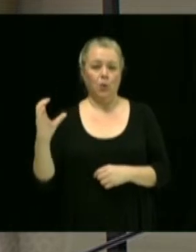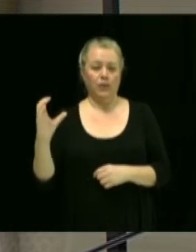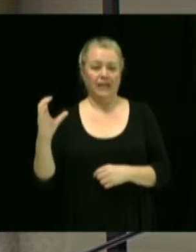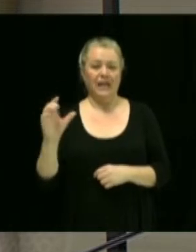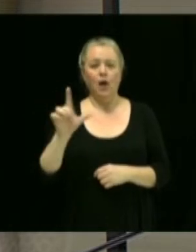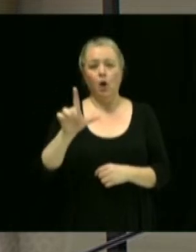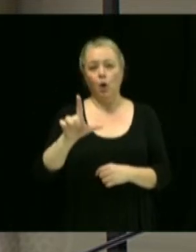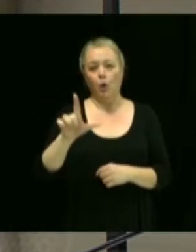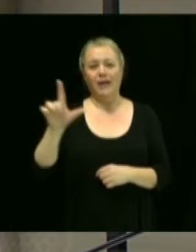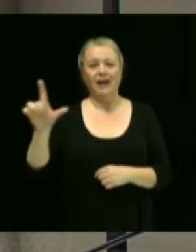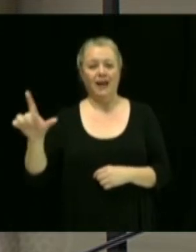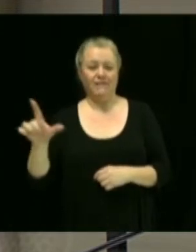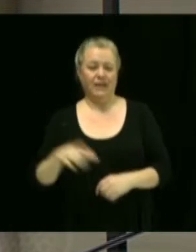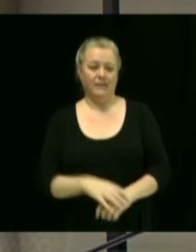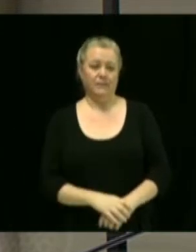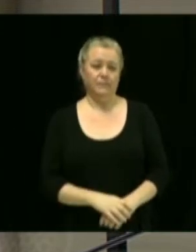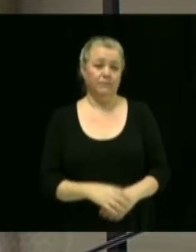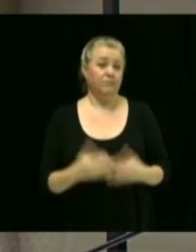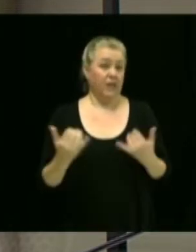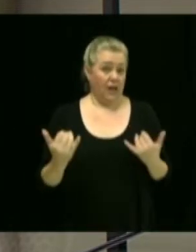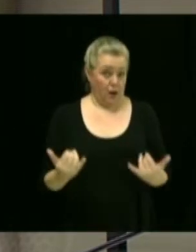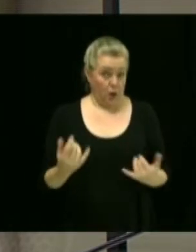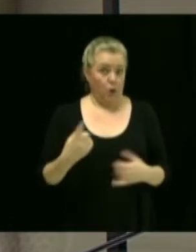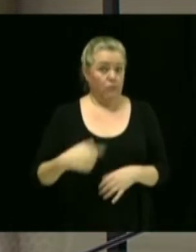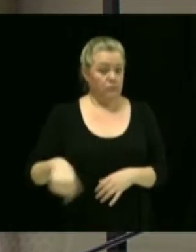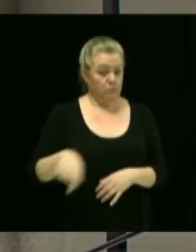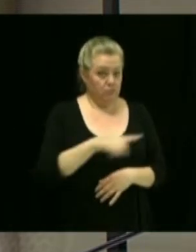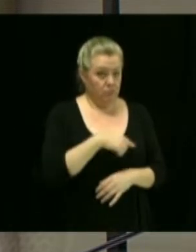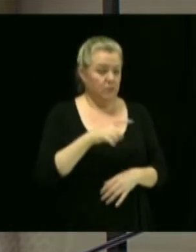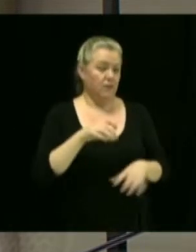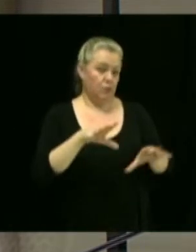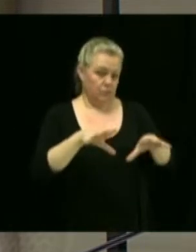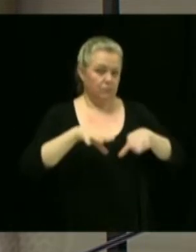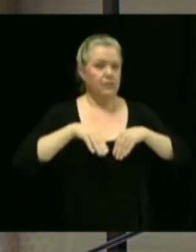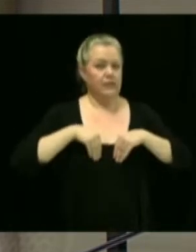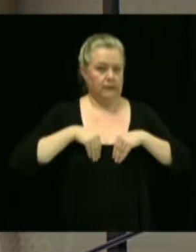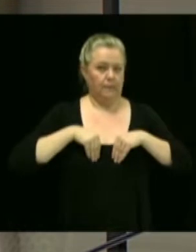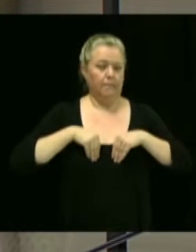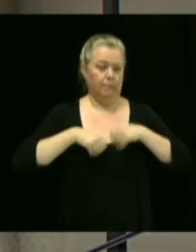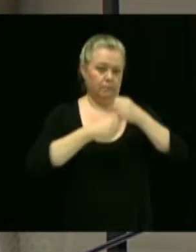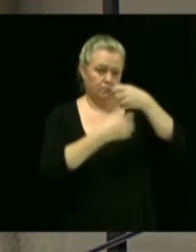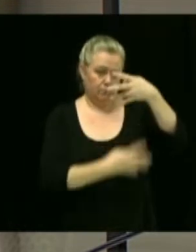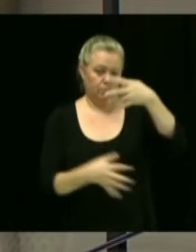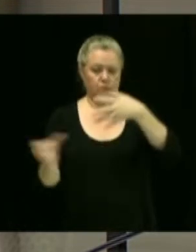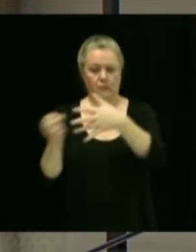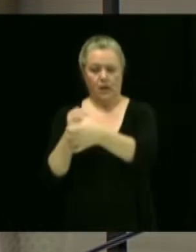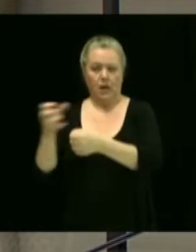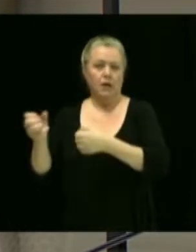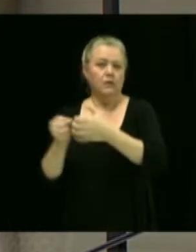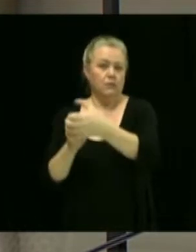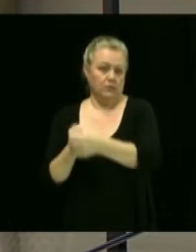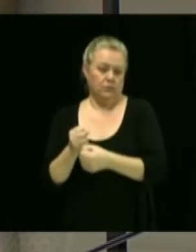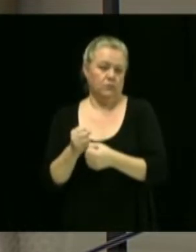Luc Laving. Alors, il s'agit d'entériner ces embauches rétroactivement au 1er janvier des employés temporaires.